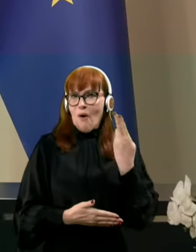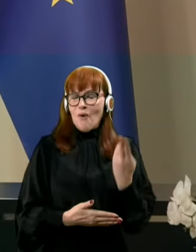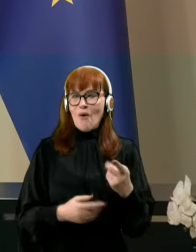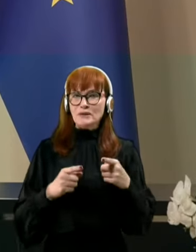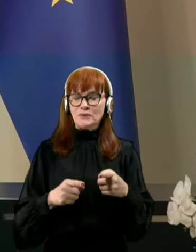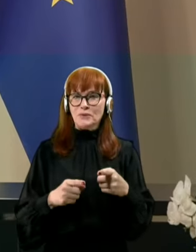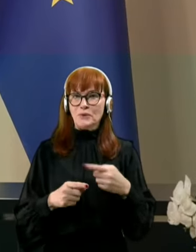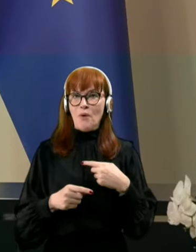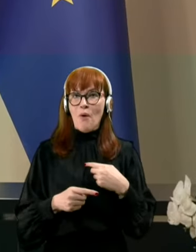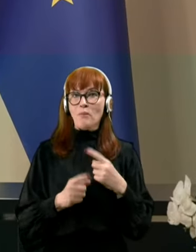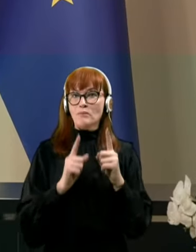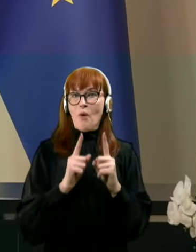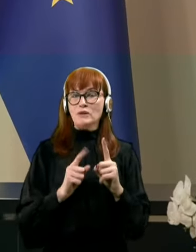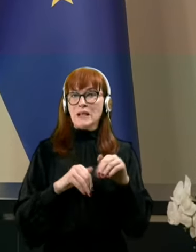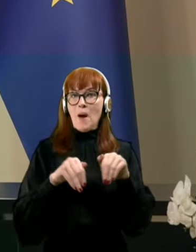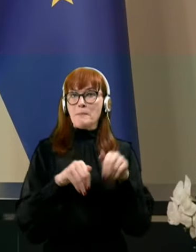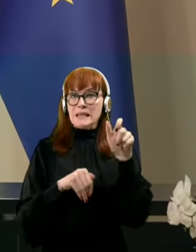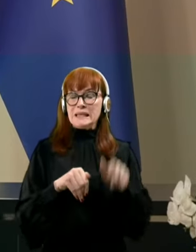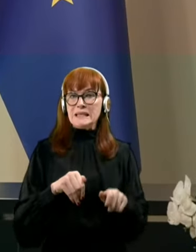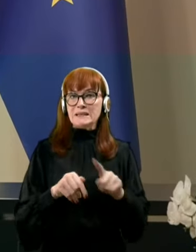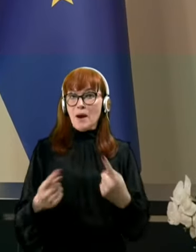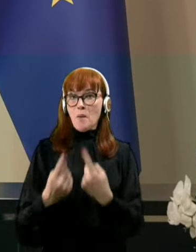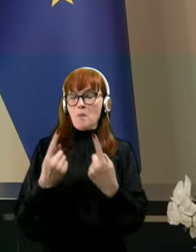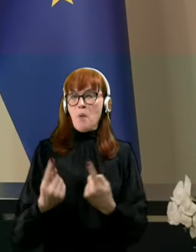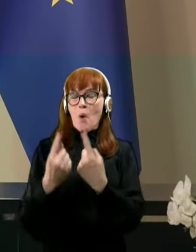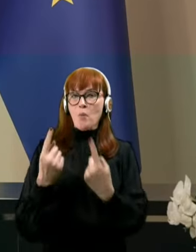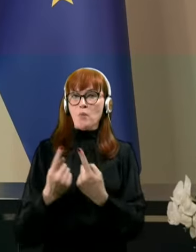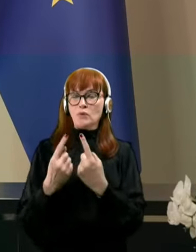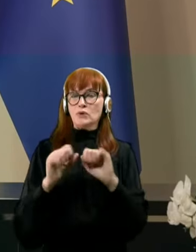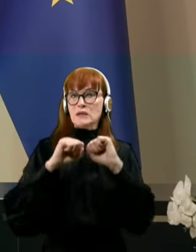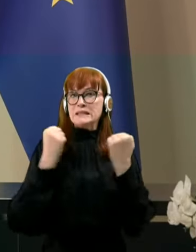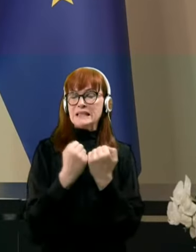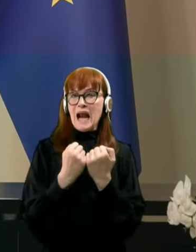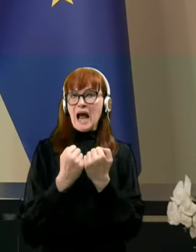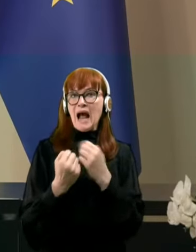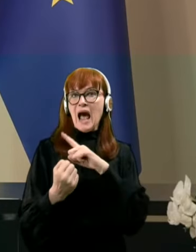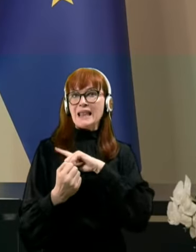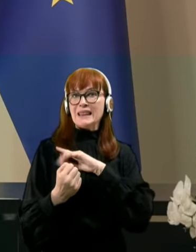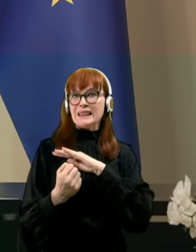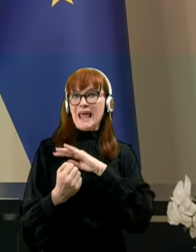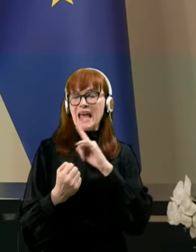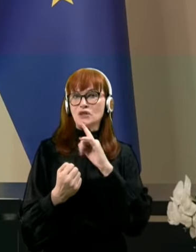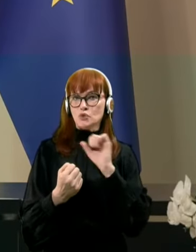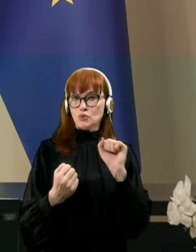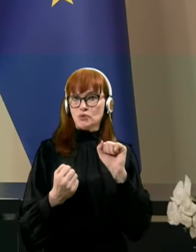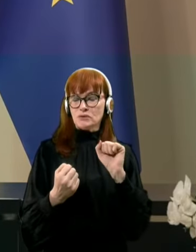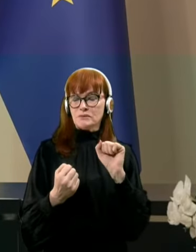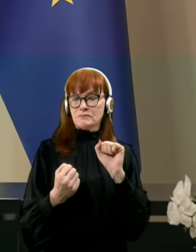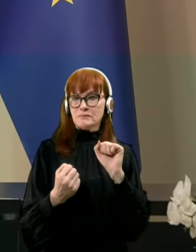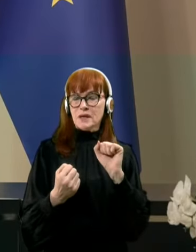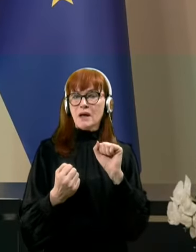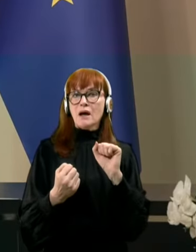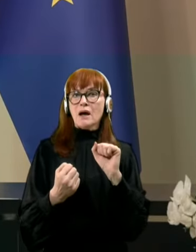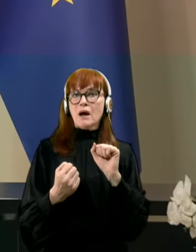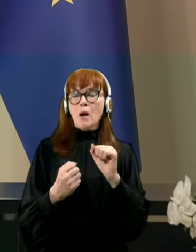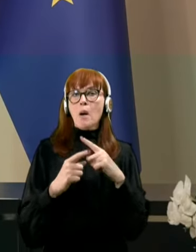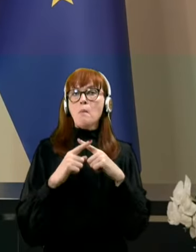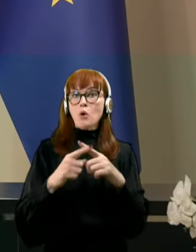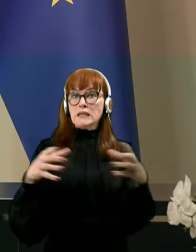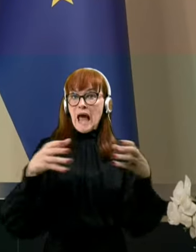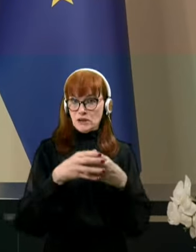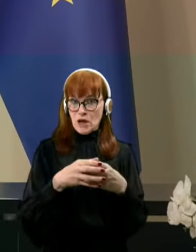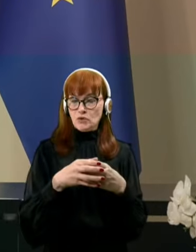da sem postal minister na pobudo stranke Desos, predvsem poslancev poslanske skupine Desos in